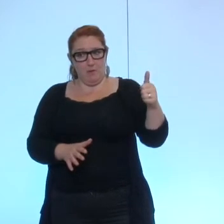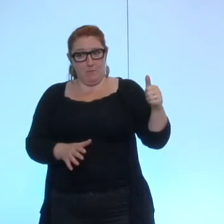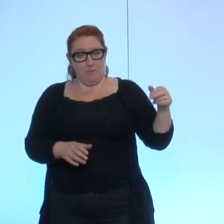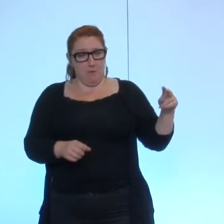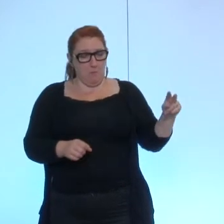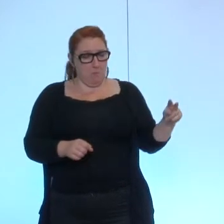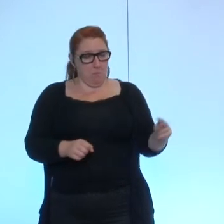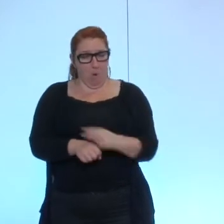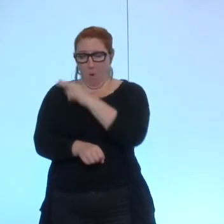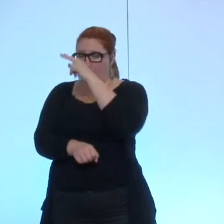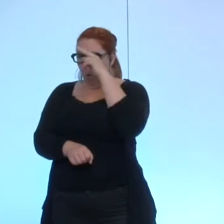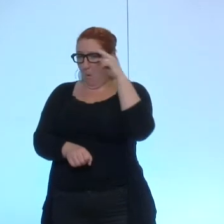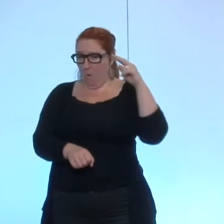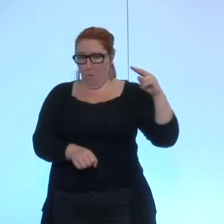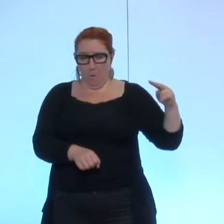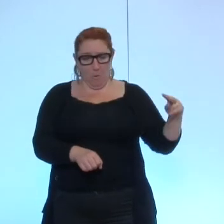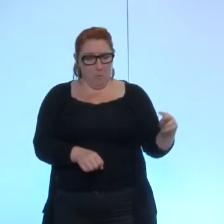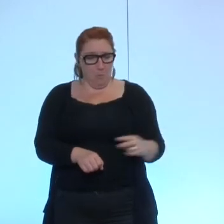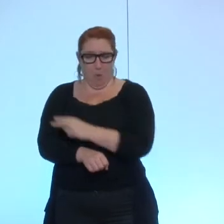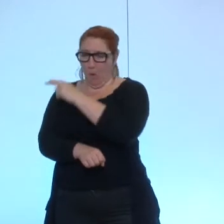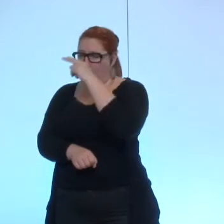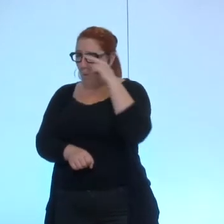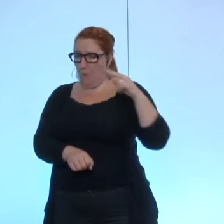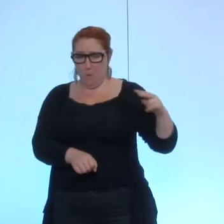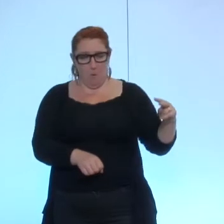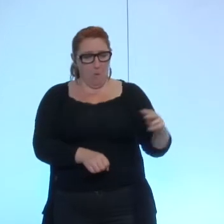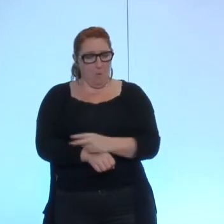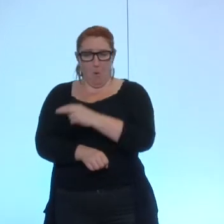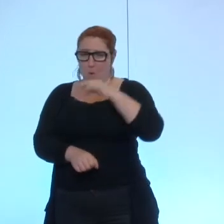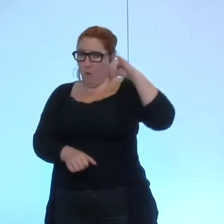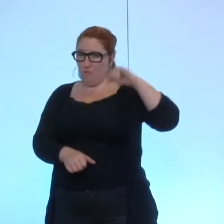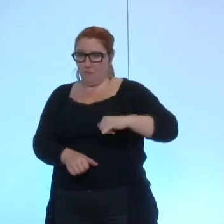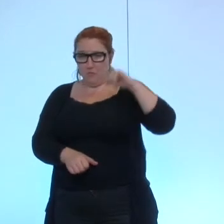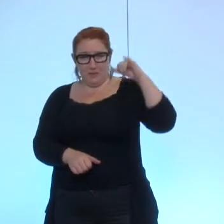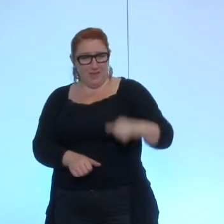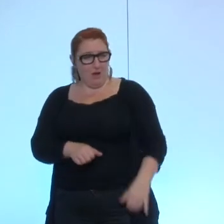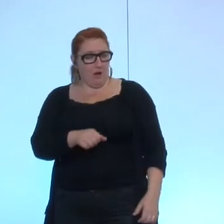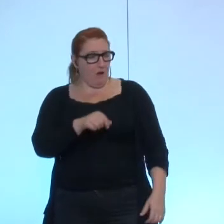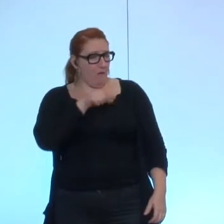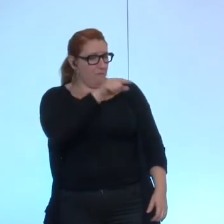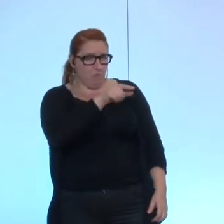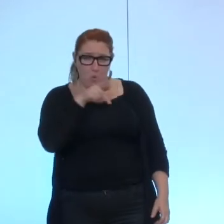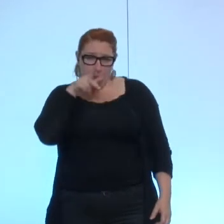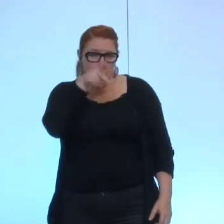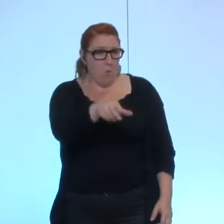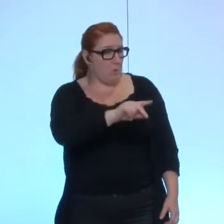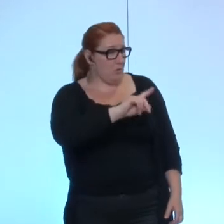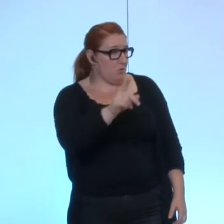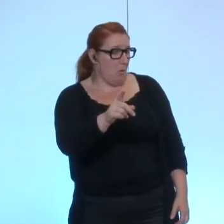propos d'une grande vulgarité un autre autre élu de cette assemblée c'est un fait